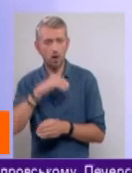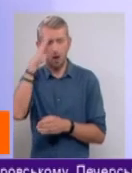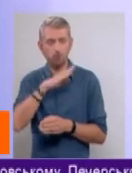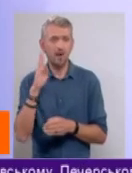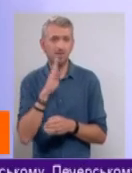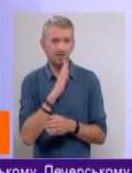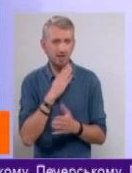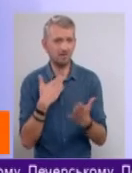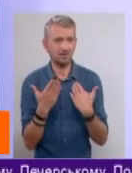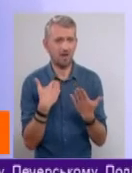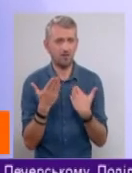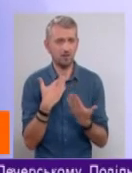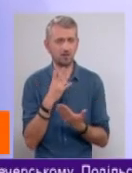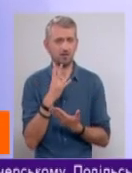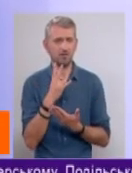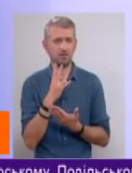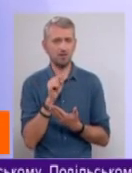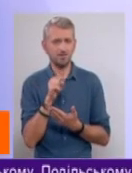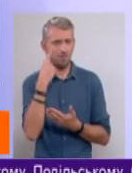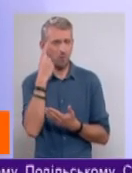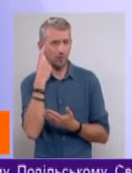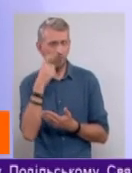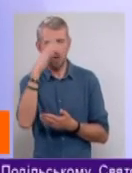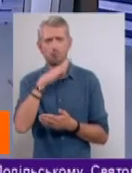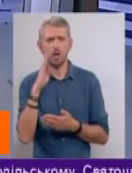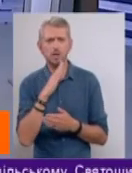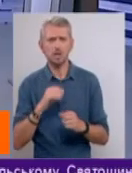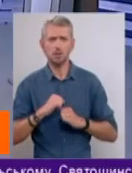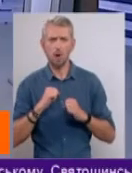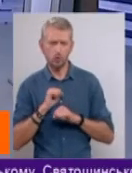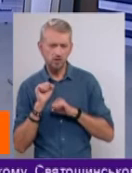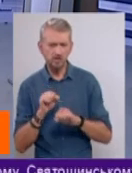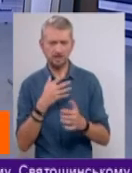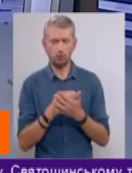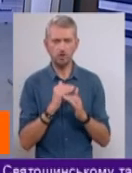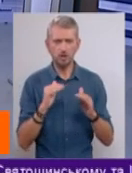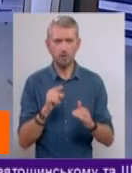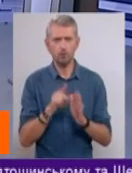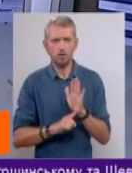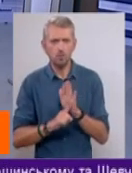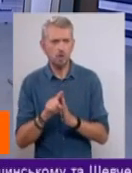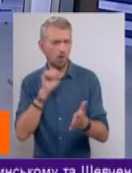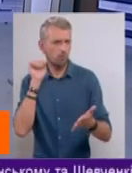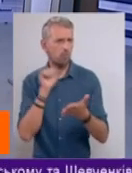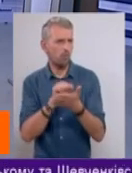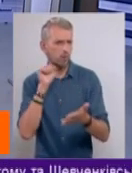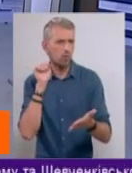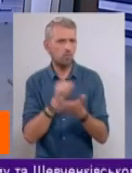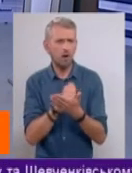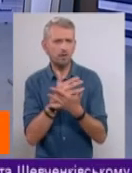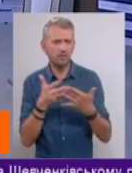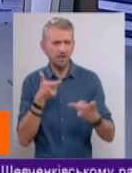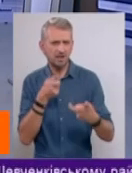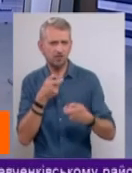реагують на ці повідомлення, вони намагаються захистити своїх дітей, вони починають там публікувати в різних там чатах,